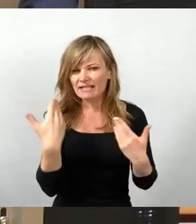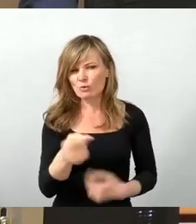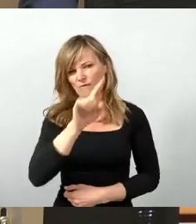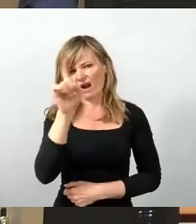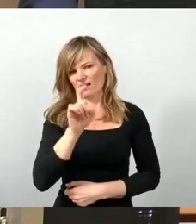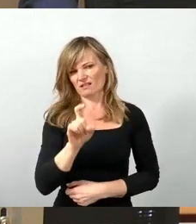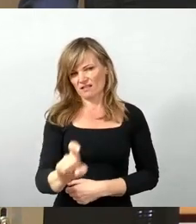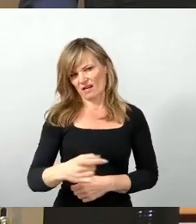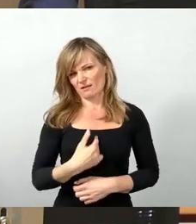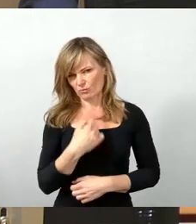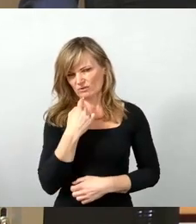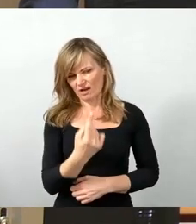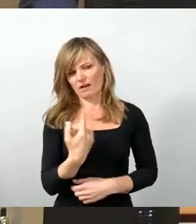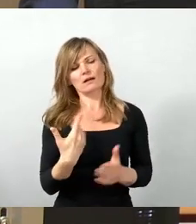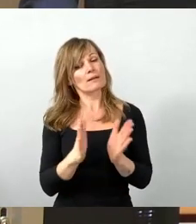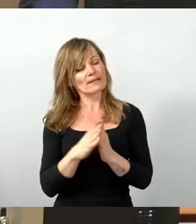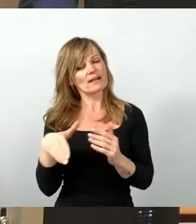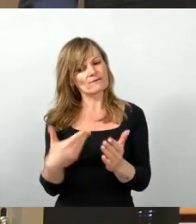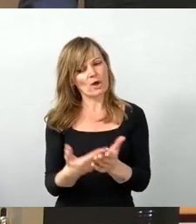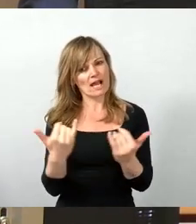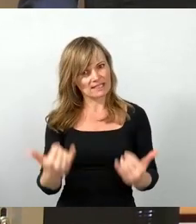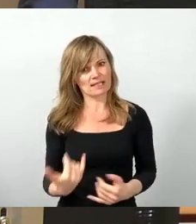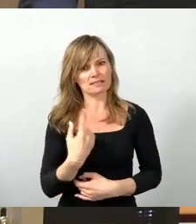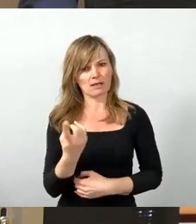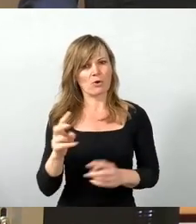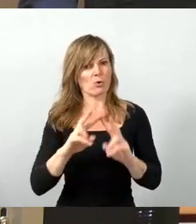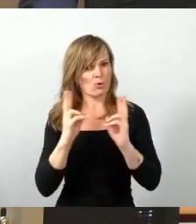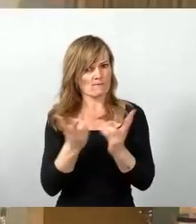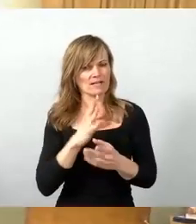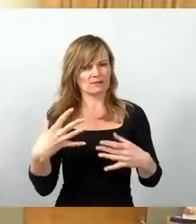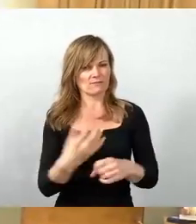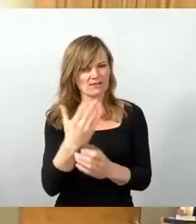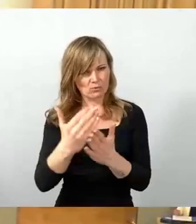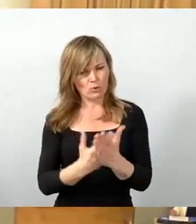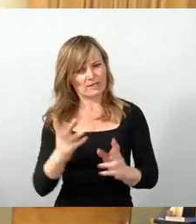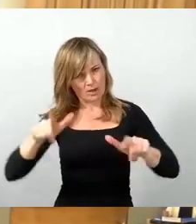bitten, dass wir die Vorlage hier in der Umweltausschussfassung heute auf den Weg bringen. Danke.